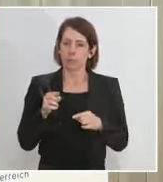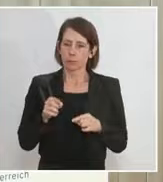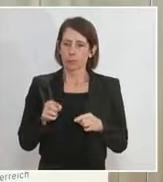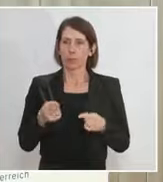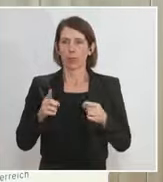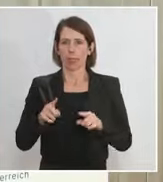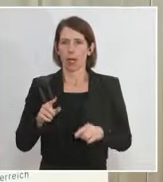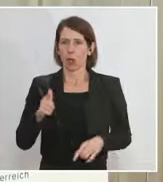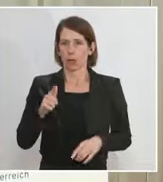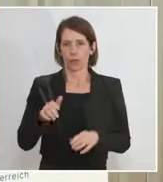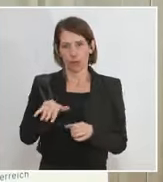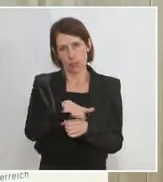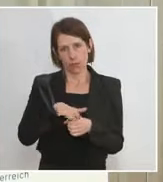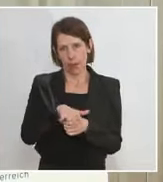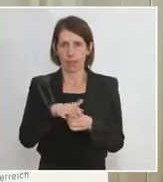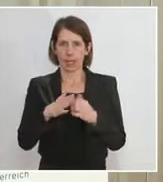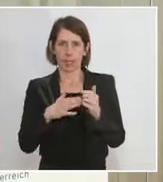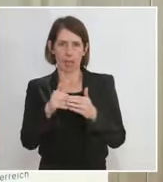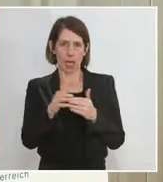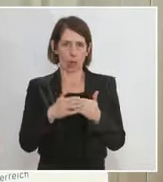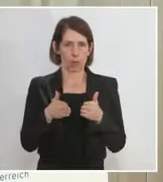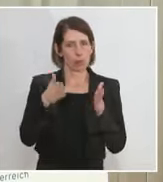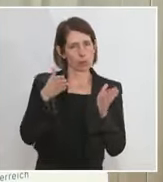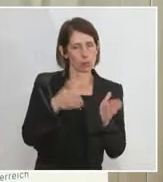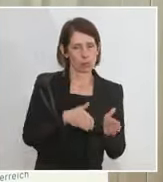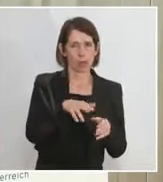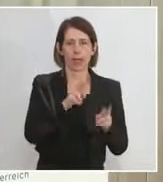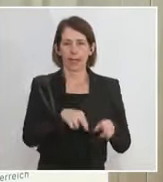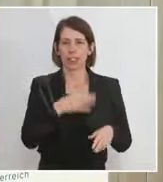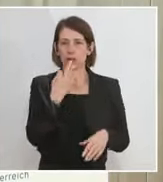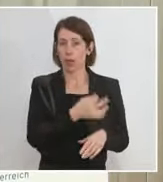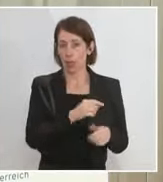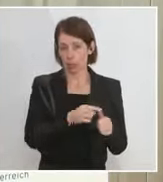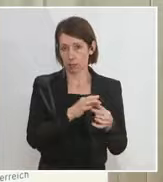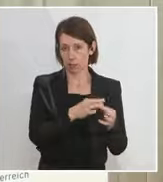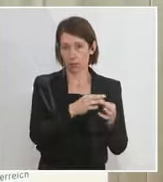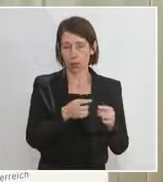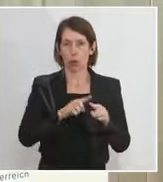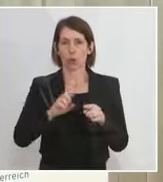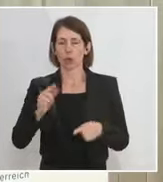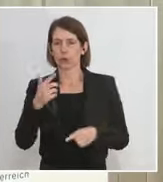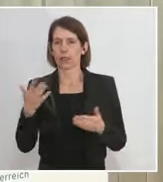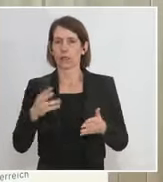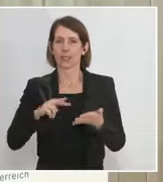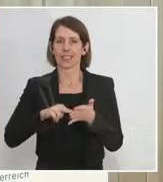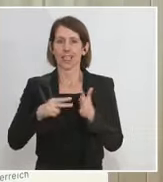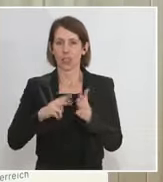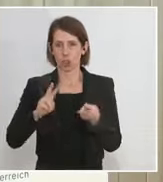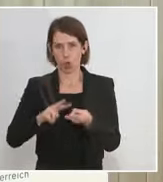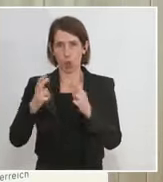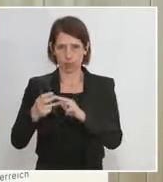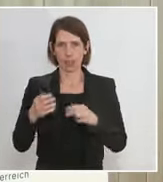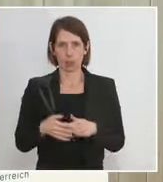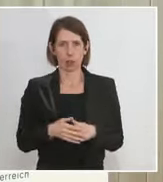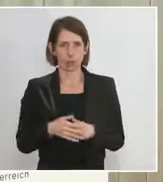natürlich in zwei Bereichen auf. Einerseits, was die Rechtsfragen betrifft, andererseits, was die technische Umsetzung betrifft. Bei der technischen